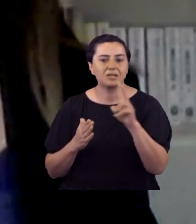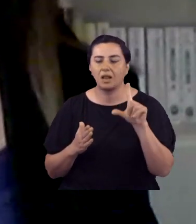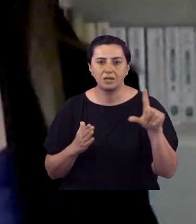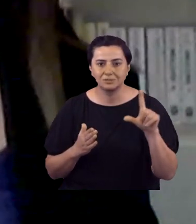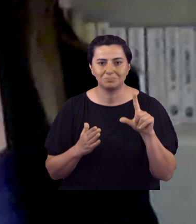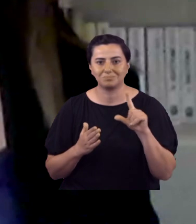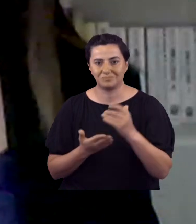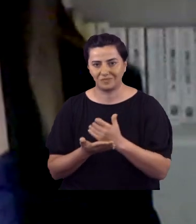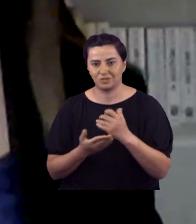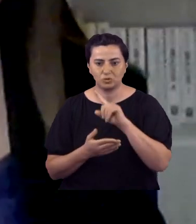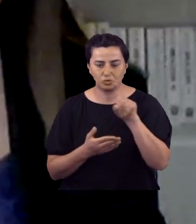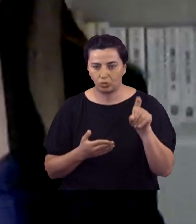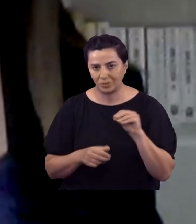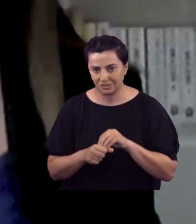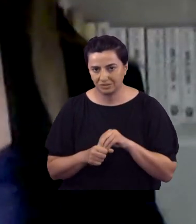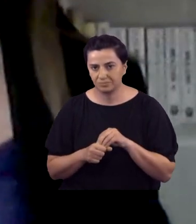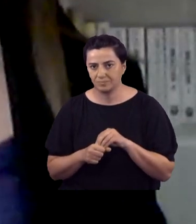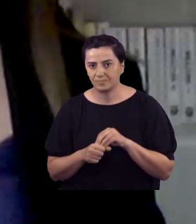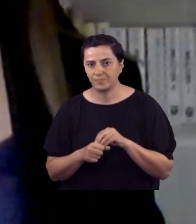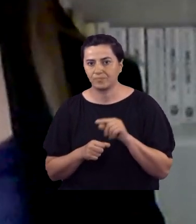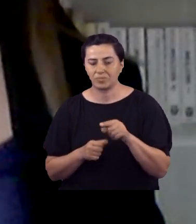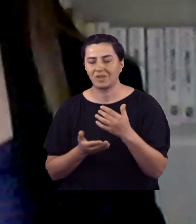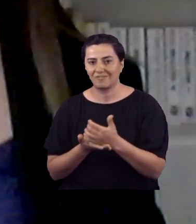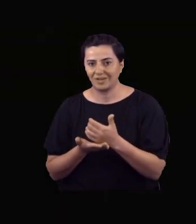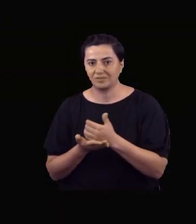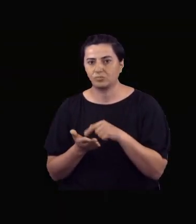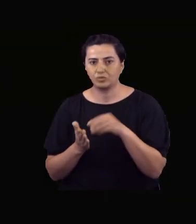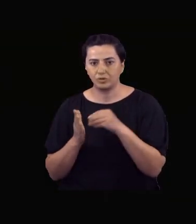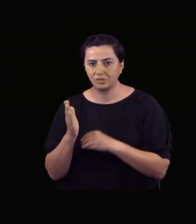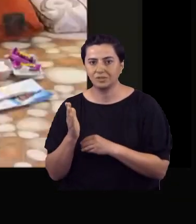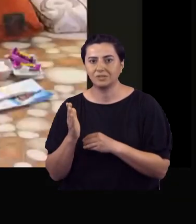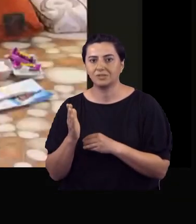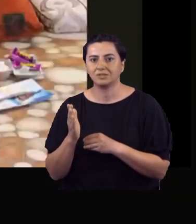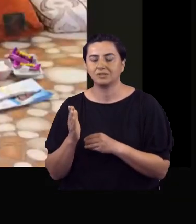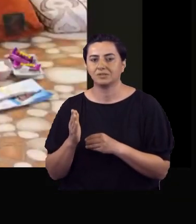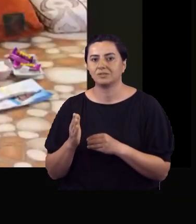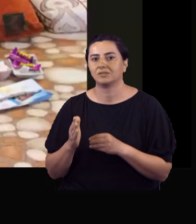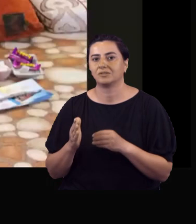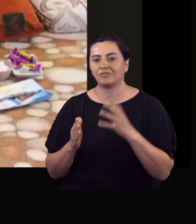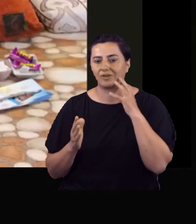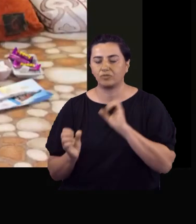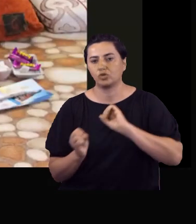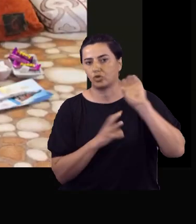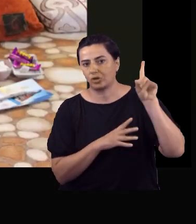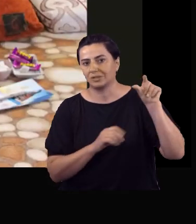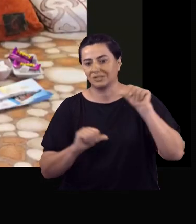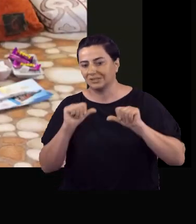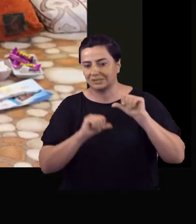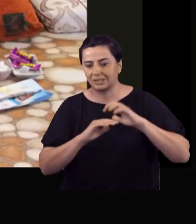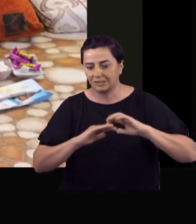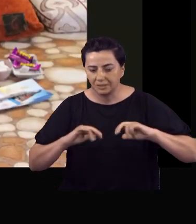ihtiyaçlarını belirleyebilecek sorulardan oluşuyordu. Bu formlar verilere yüklenip Kamer Vakfı'na yollandı. Ve